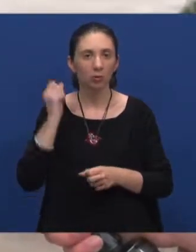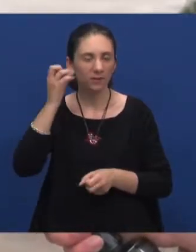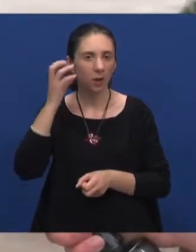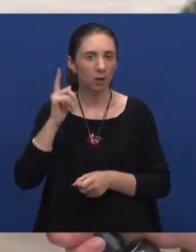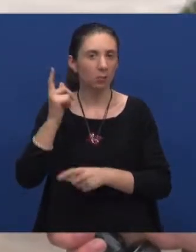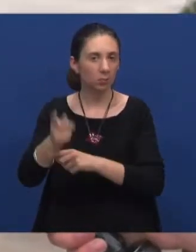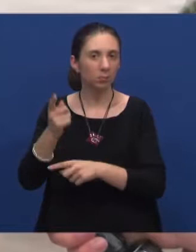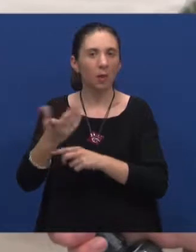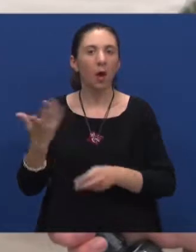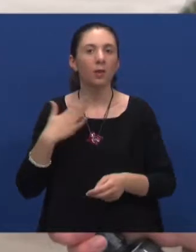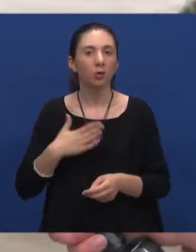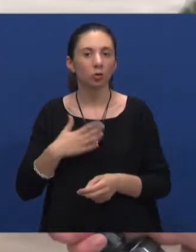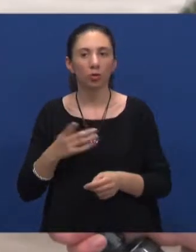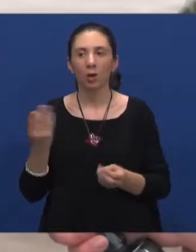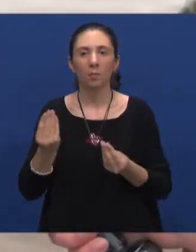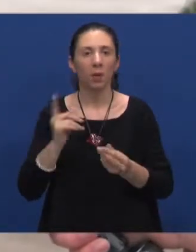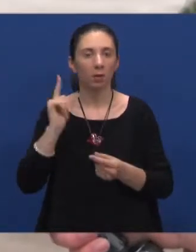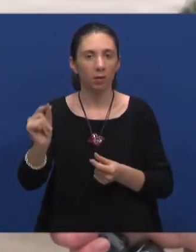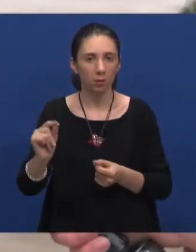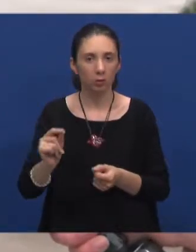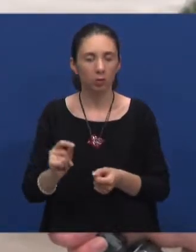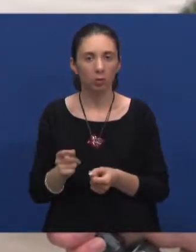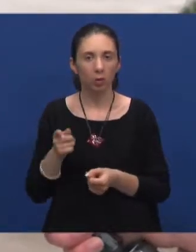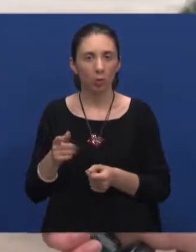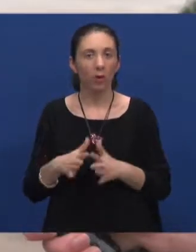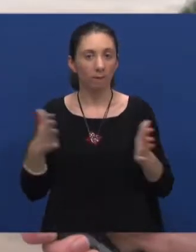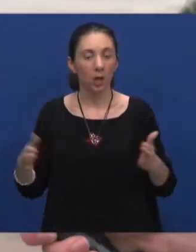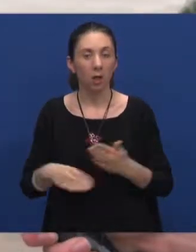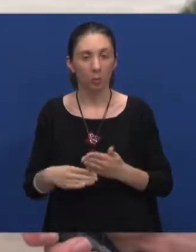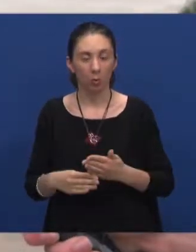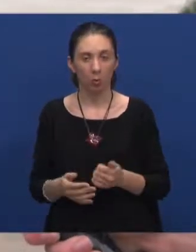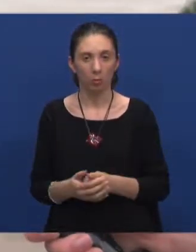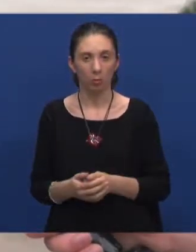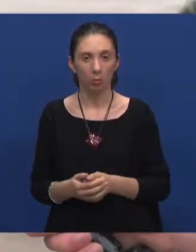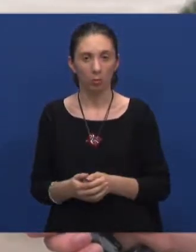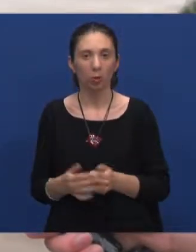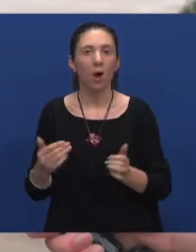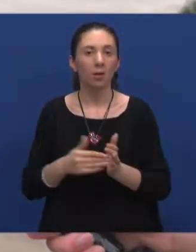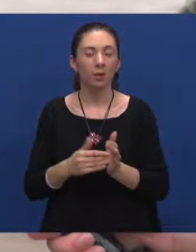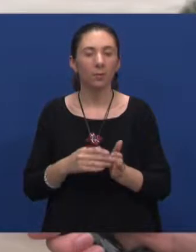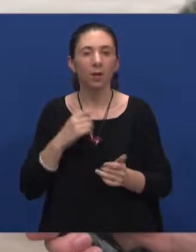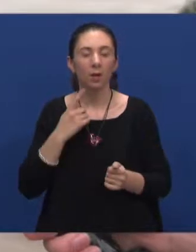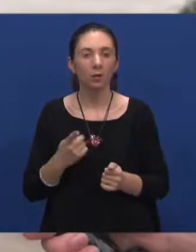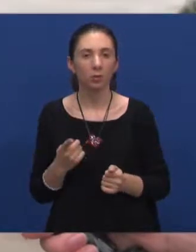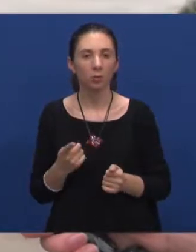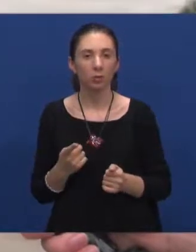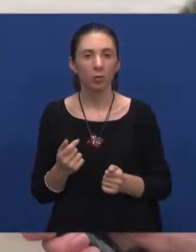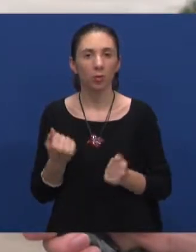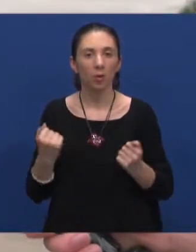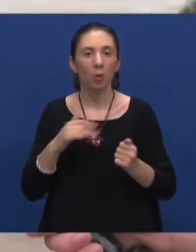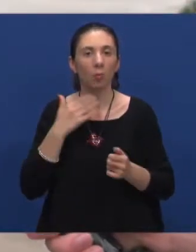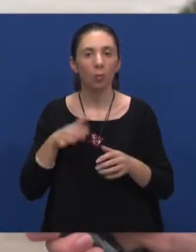dana u dan kad želite negdje ići i to je velika pomoć, premda treba naglasiti da je jako